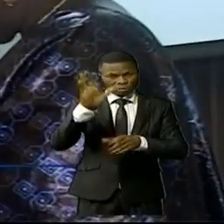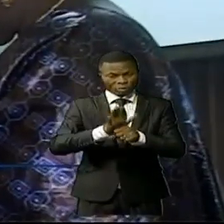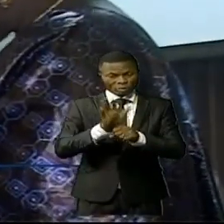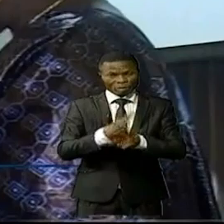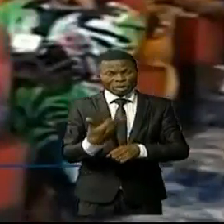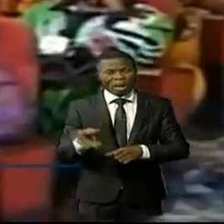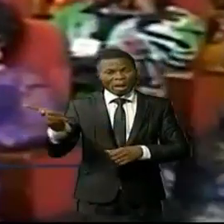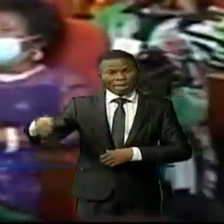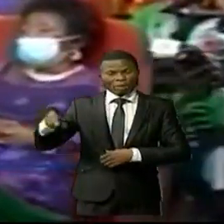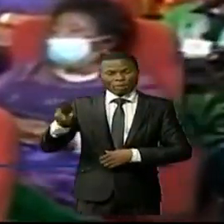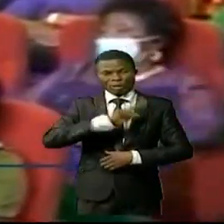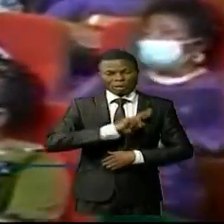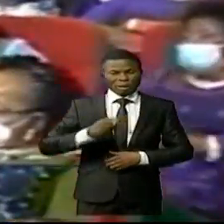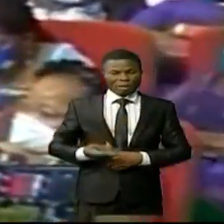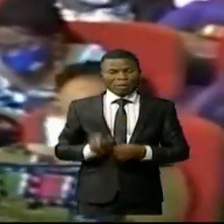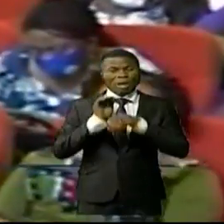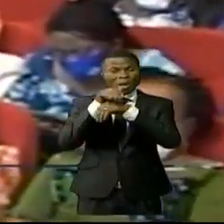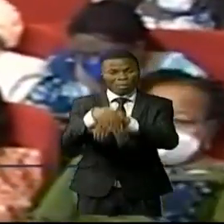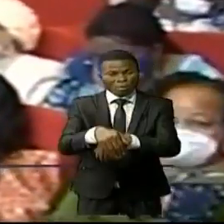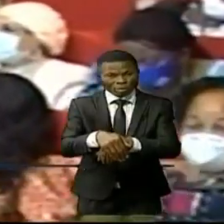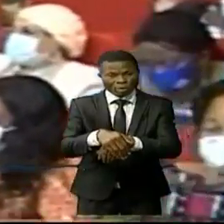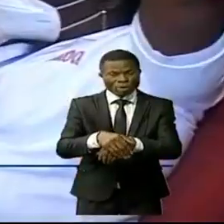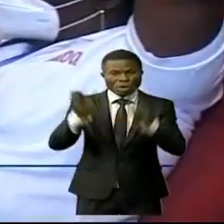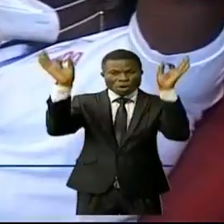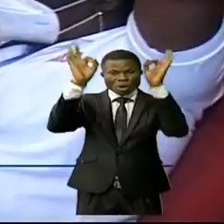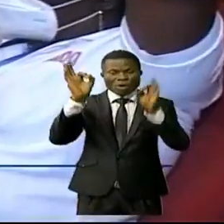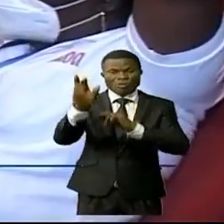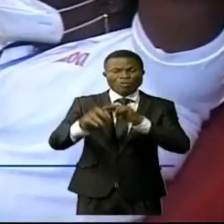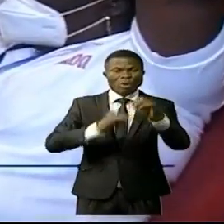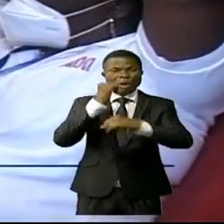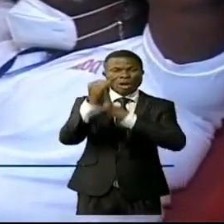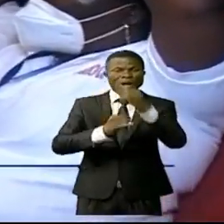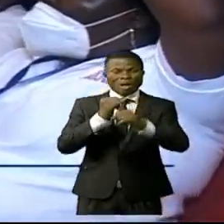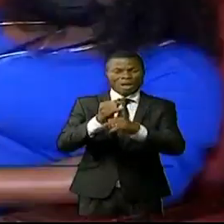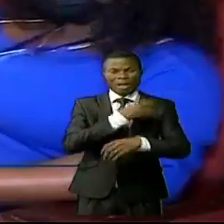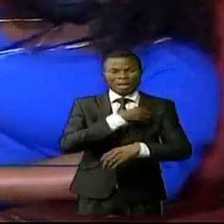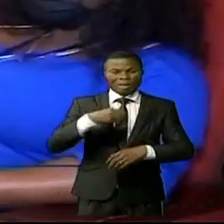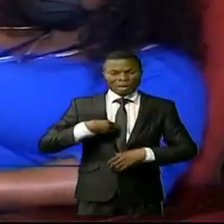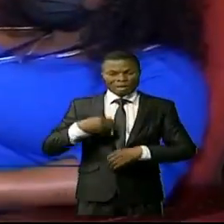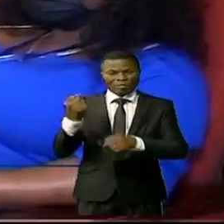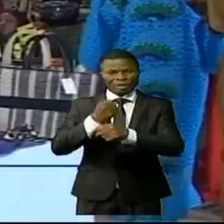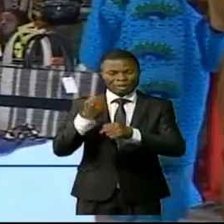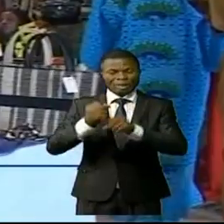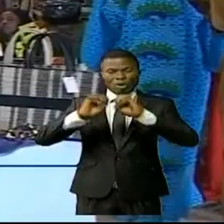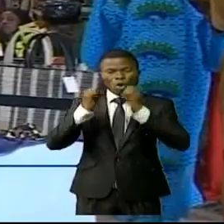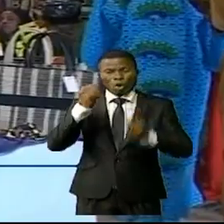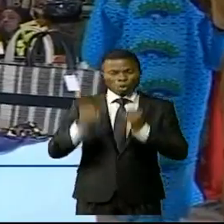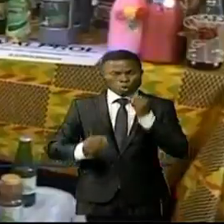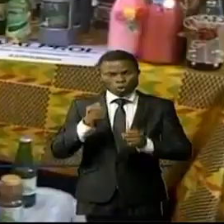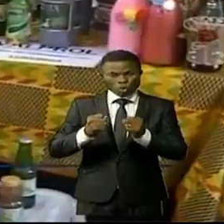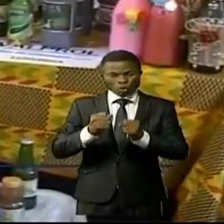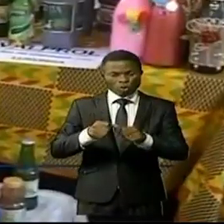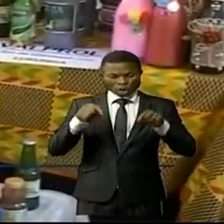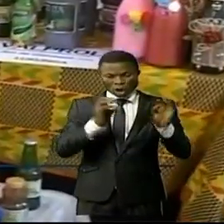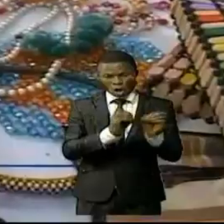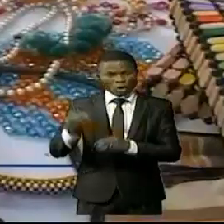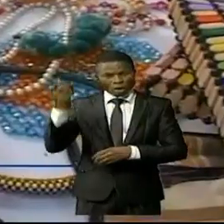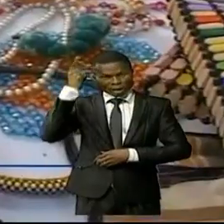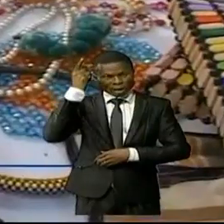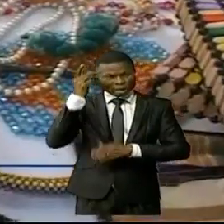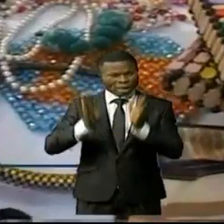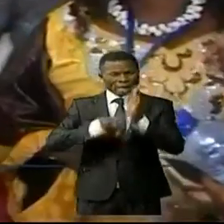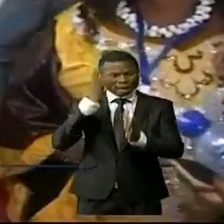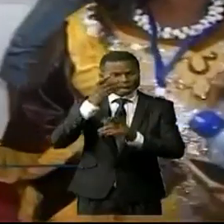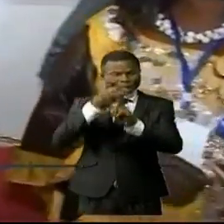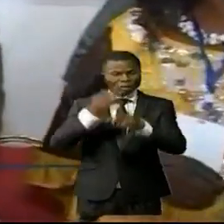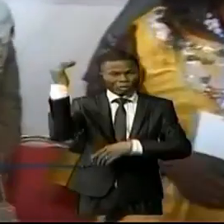provinces de la RDC participe au forum international des femmes entreprenantes et dynamiques qui se tient à Kinshasa depuis le 14